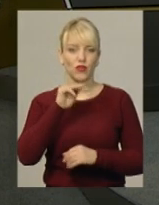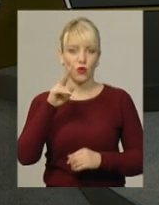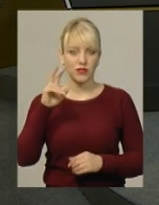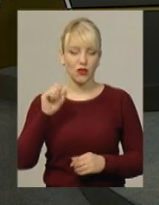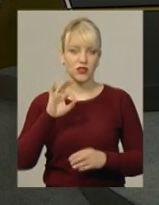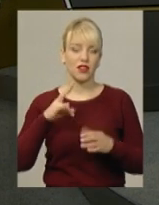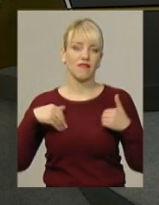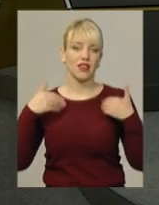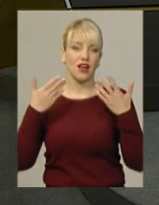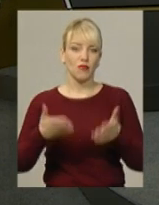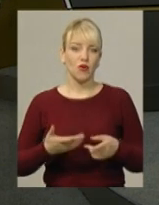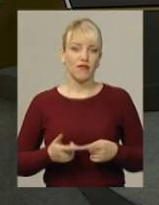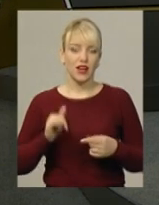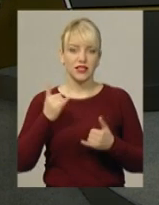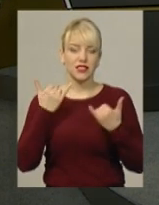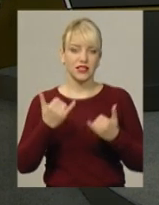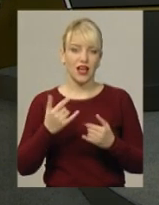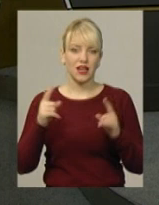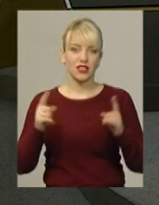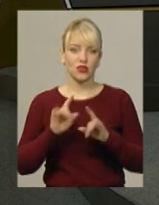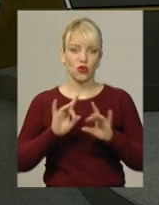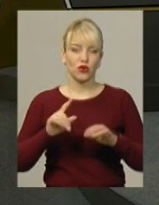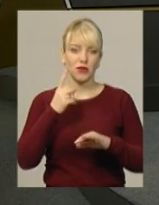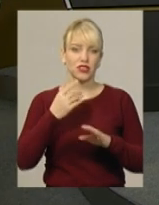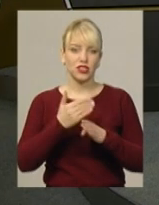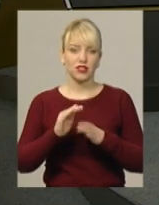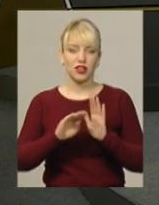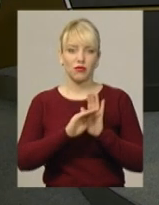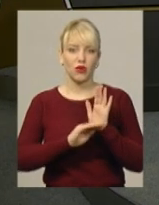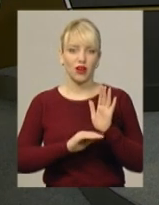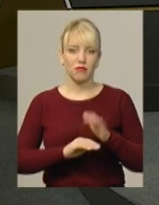Фіновська. Ми вітаємо вас. І зараз анонс першої частини програми.